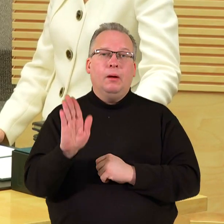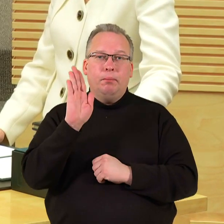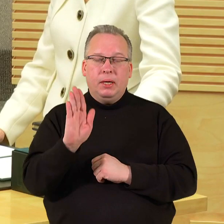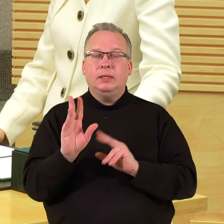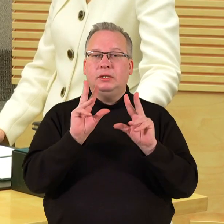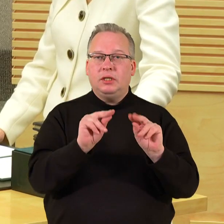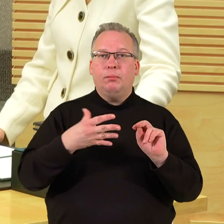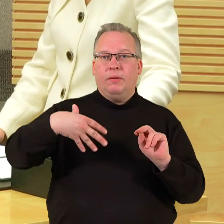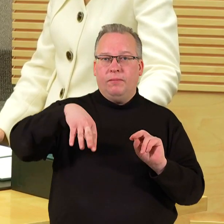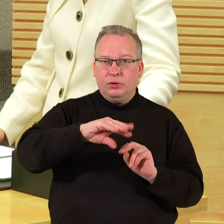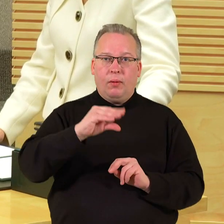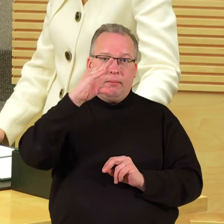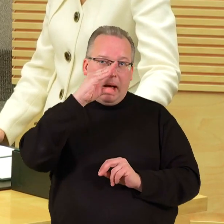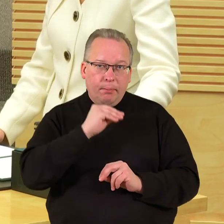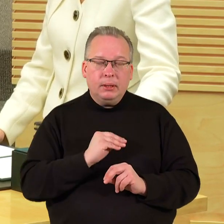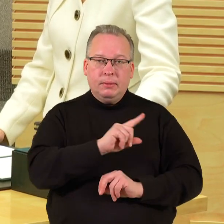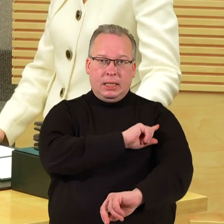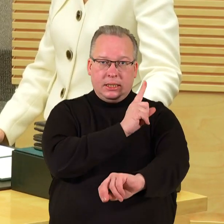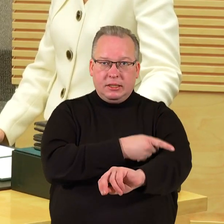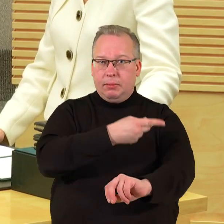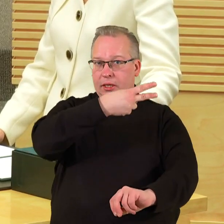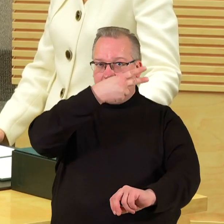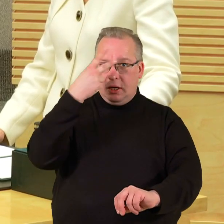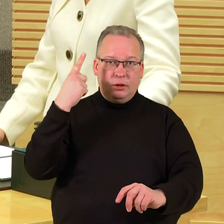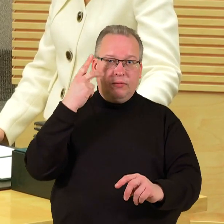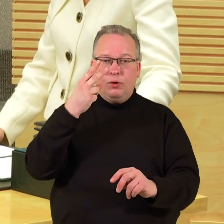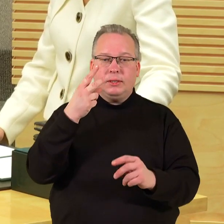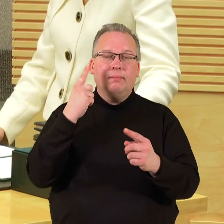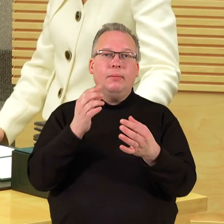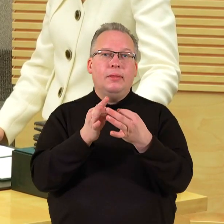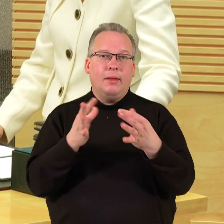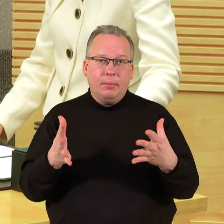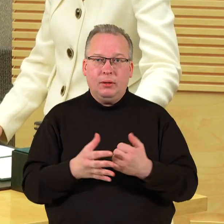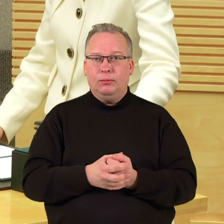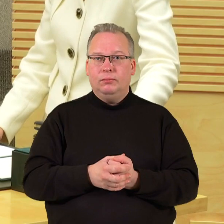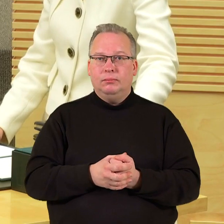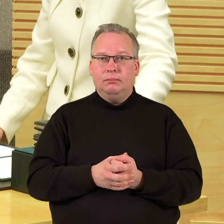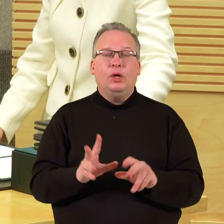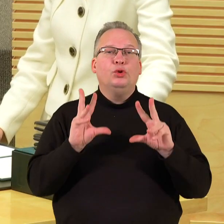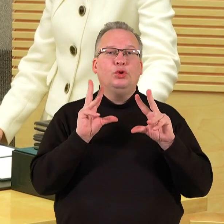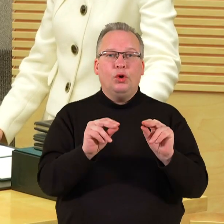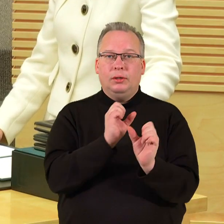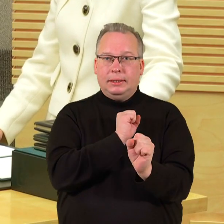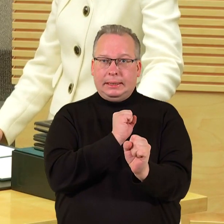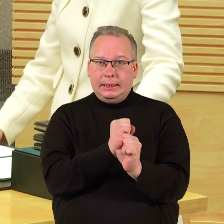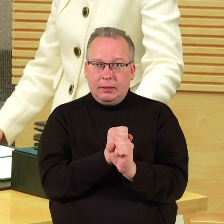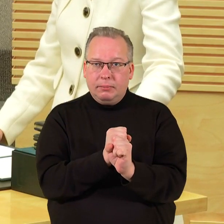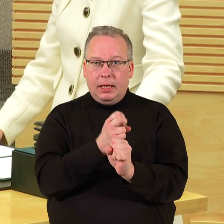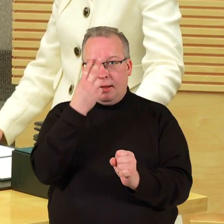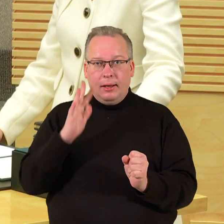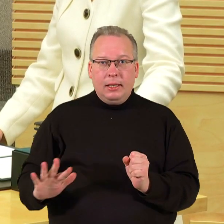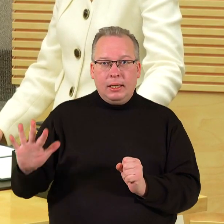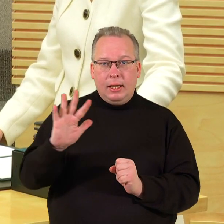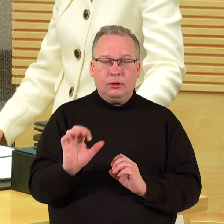visomis išgalėmis stiprinti Lietuvos nepriklausomybę, sažininkai tarnauti tėviniai,